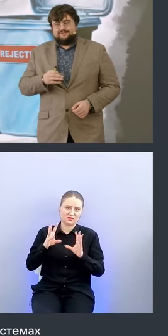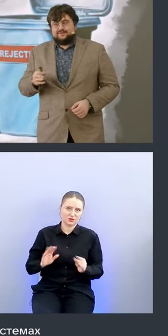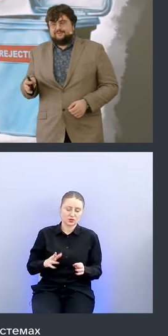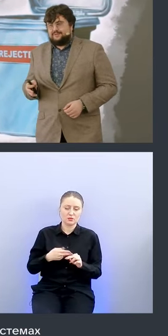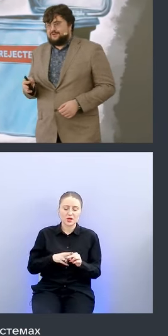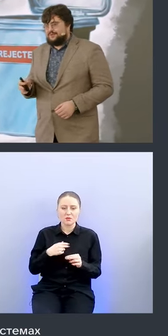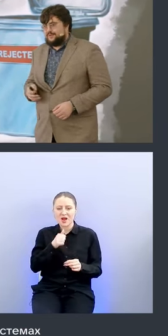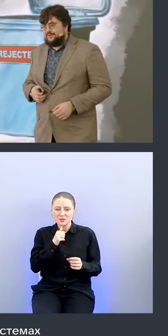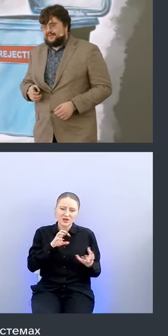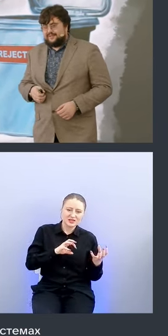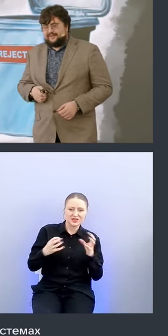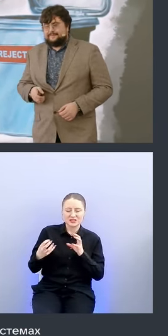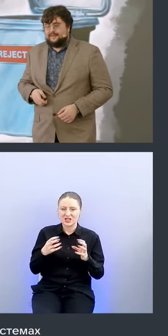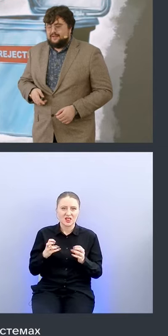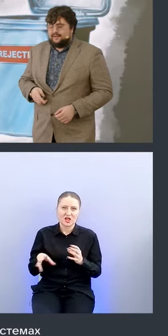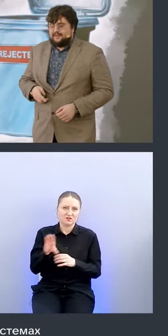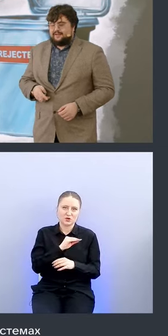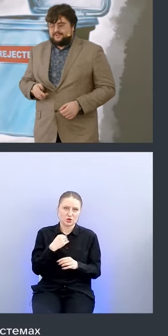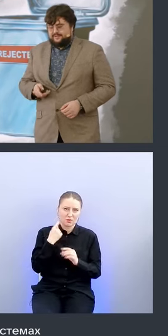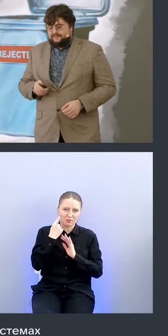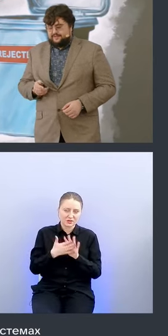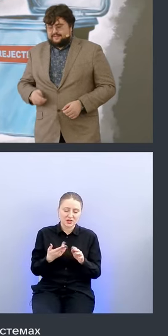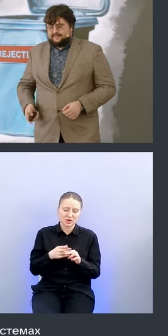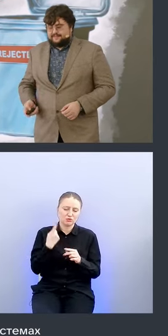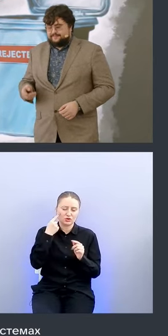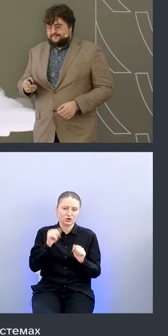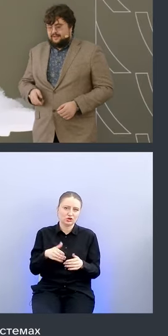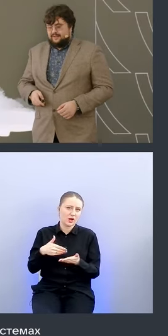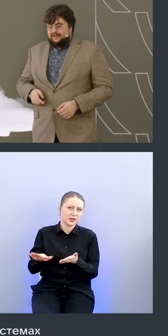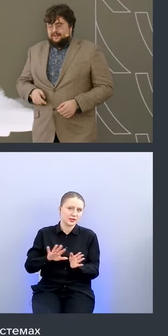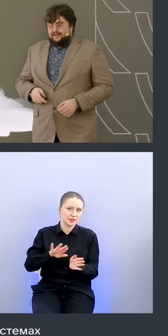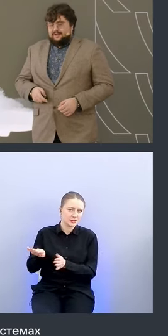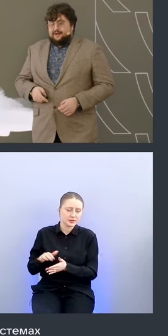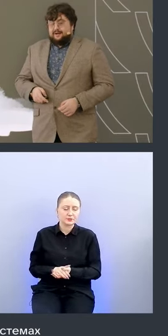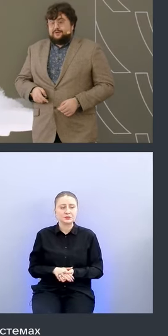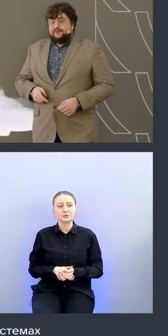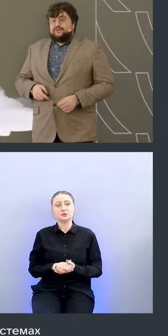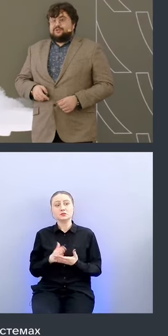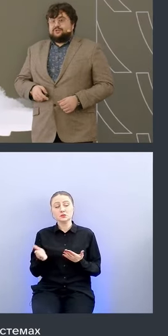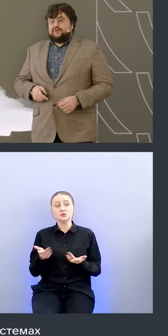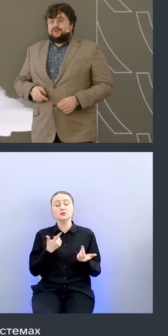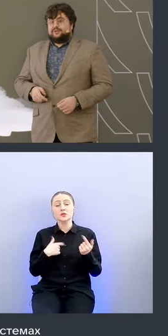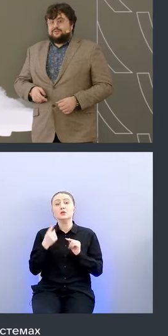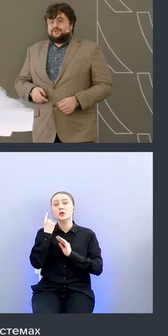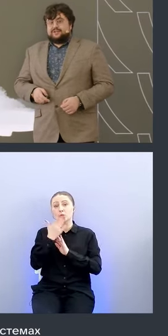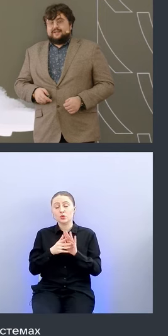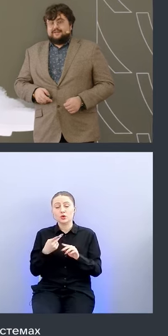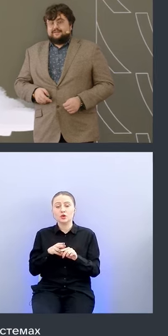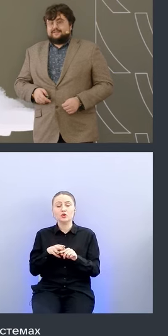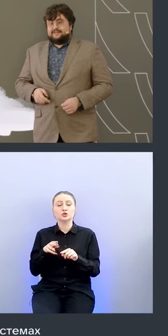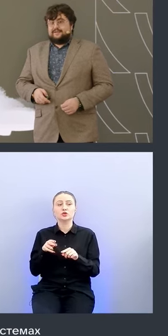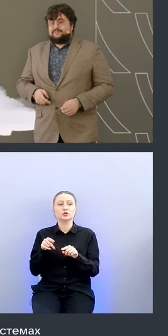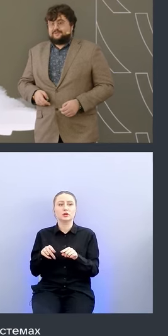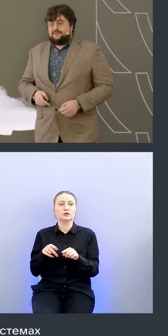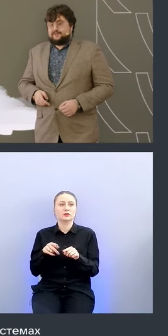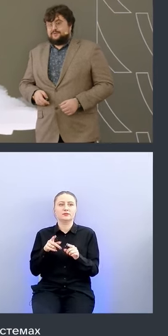что не все мы видим то что происходит в контейнере и решили от него отказаться а мы поняли что это не путь джедая